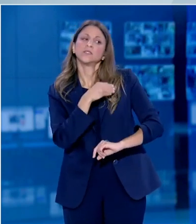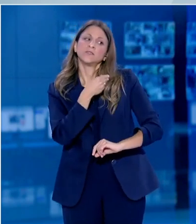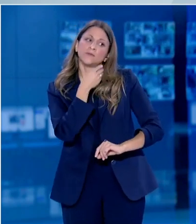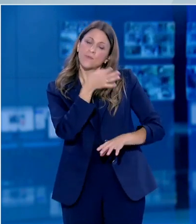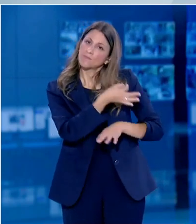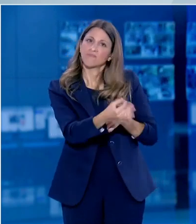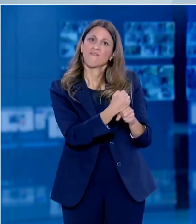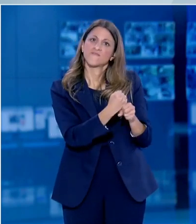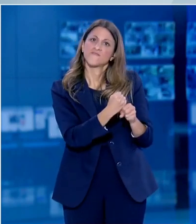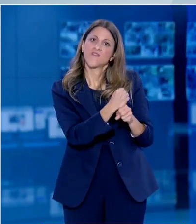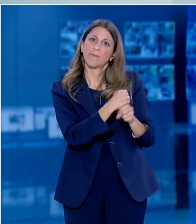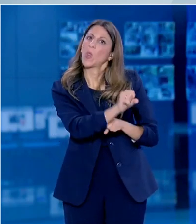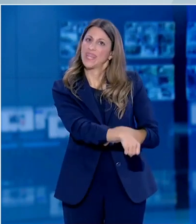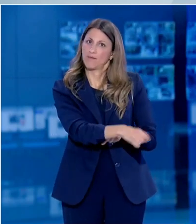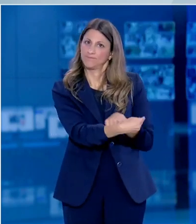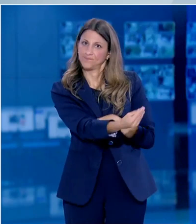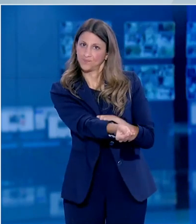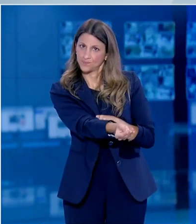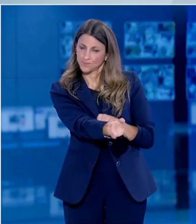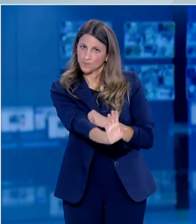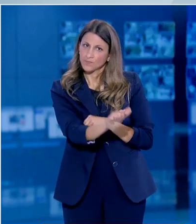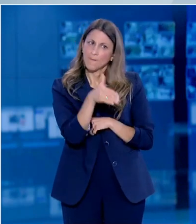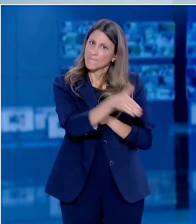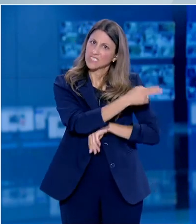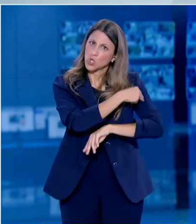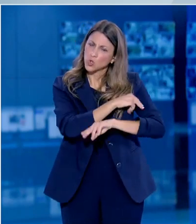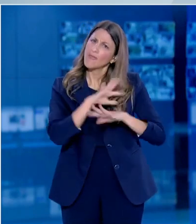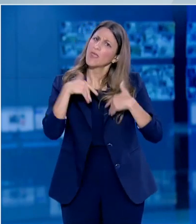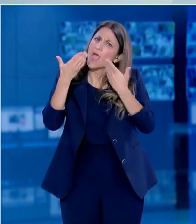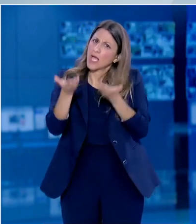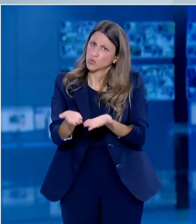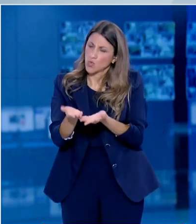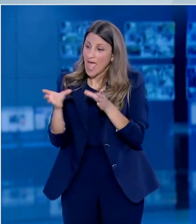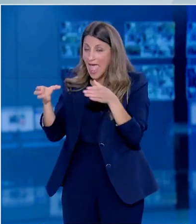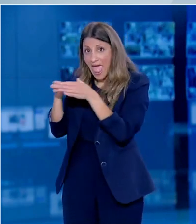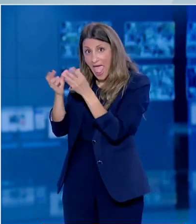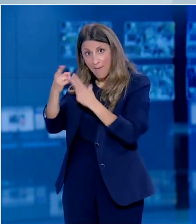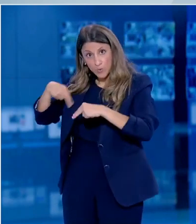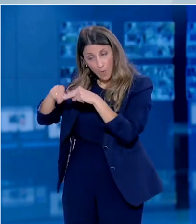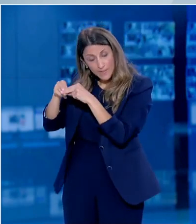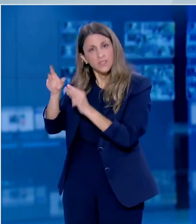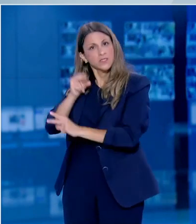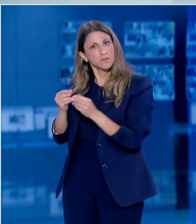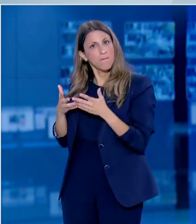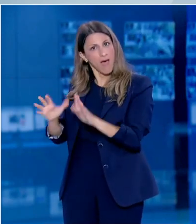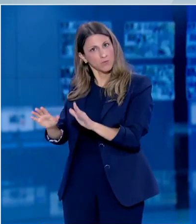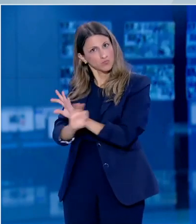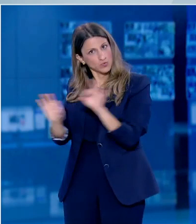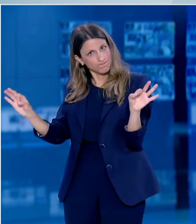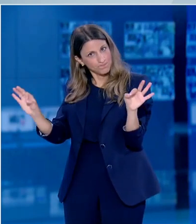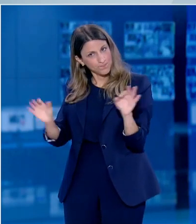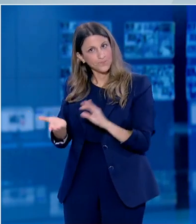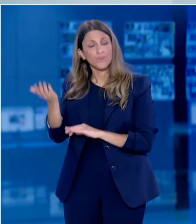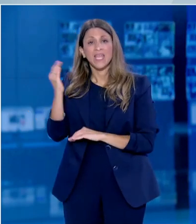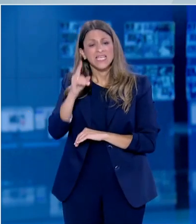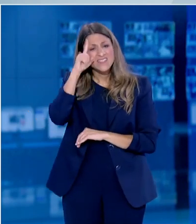με συνταγογράφηση, ακόμα και στην κοινότητα. Άρα αυτό έχει γίνει, έχει συζητηθεί από την Επιτροπή, έχει περάσει. Όπως